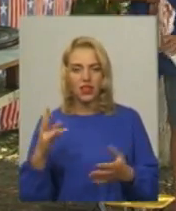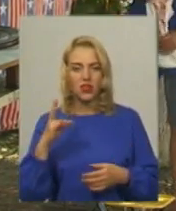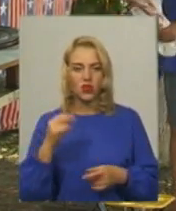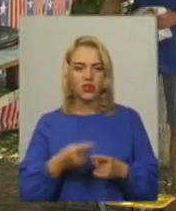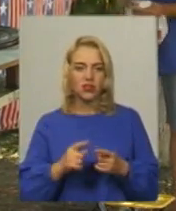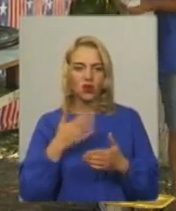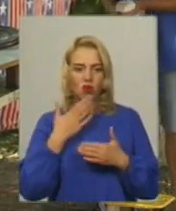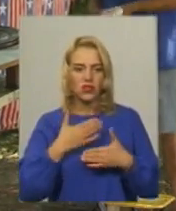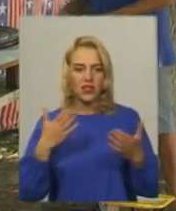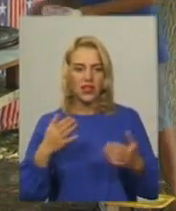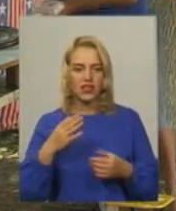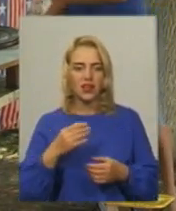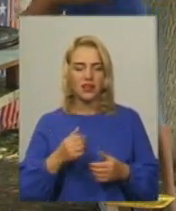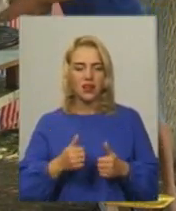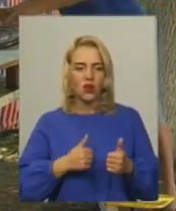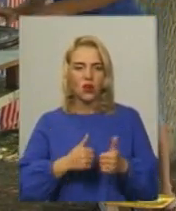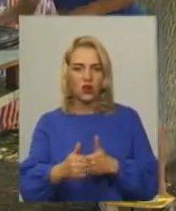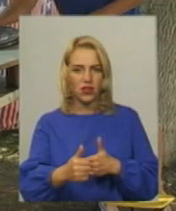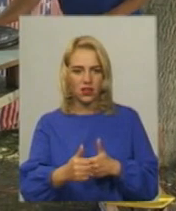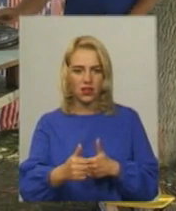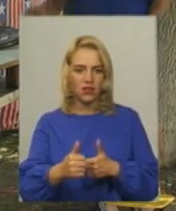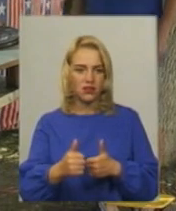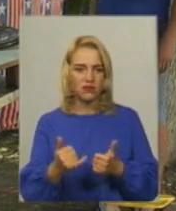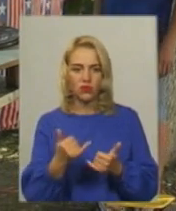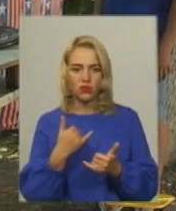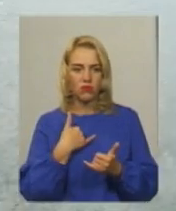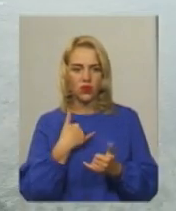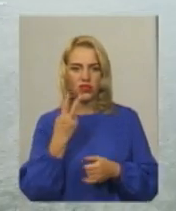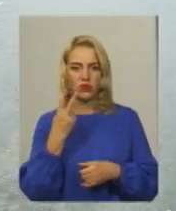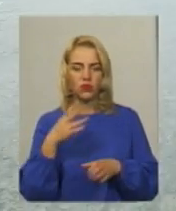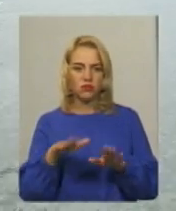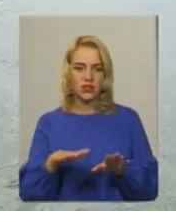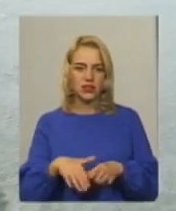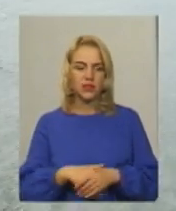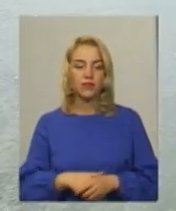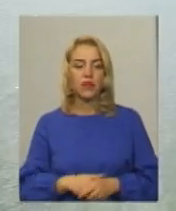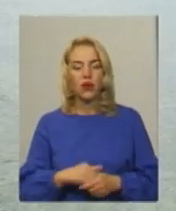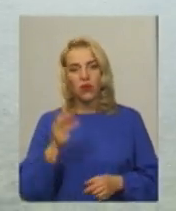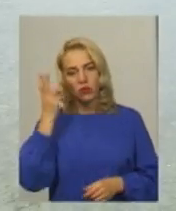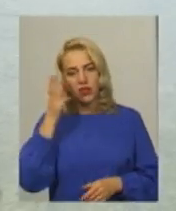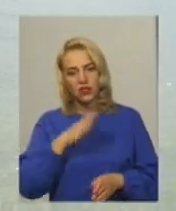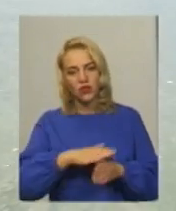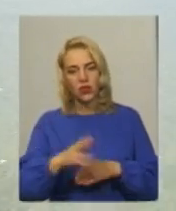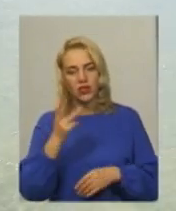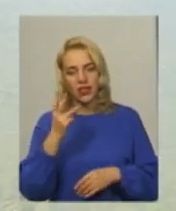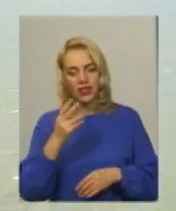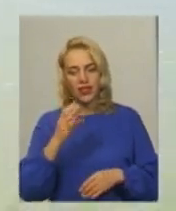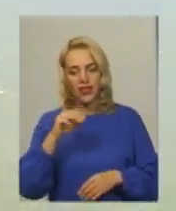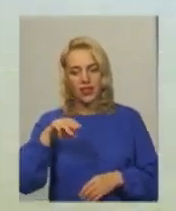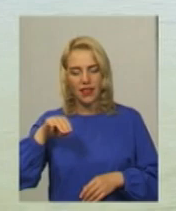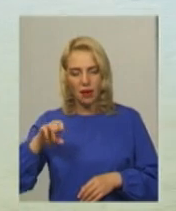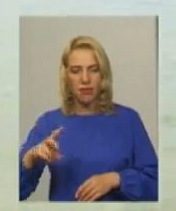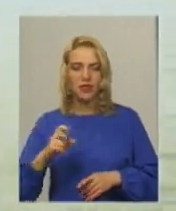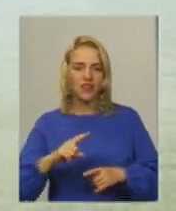останній етап, це остання гонка і в мене друге місце У Хмельницькому відбувається третій етап та фінал чемпіонату